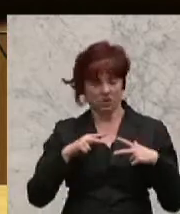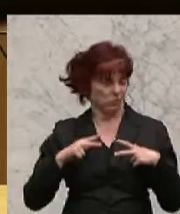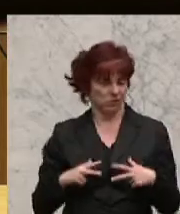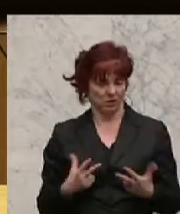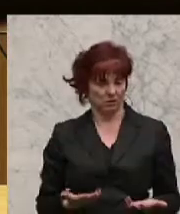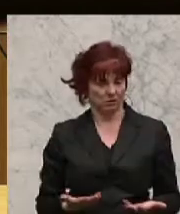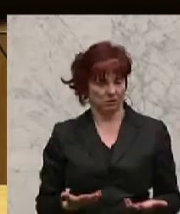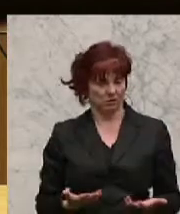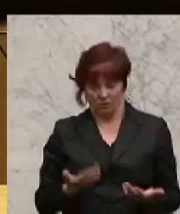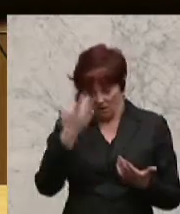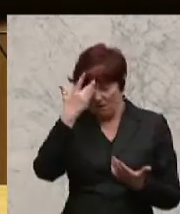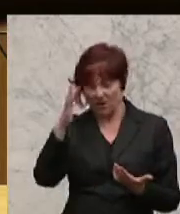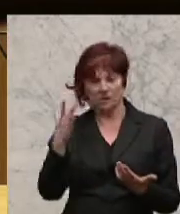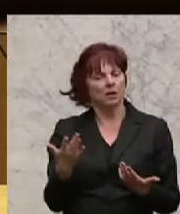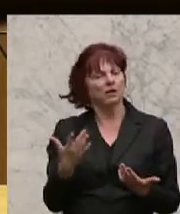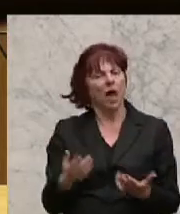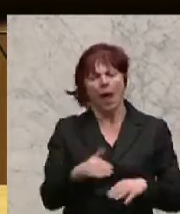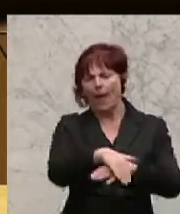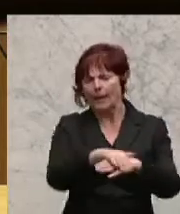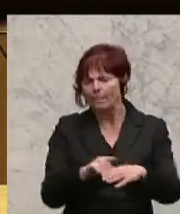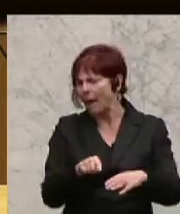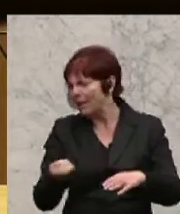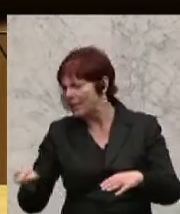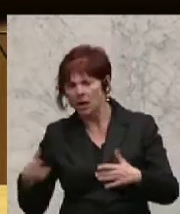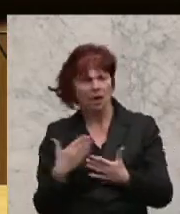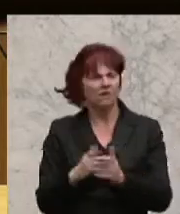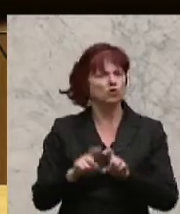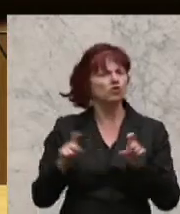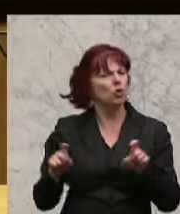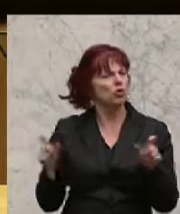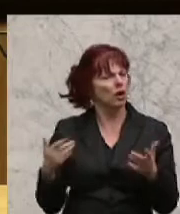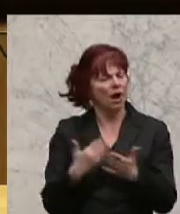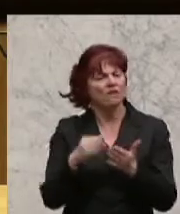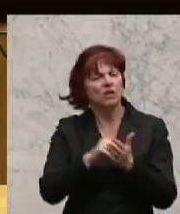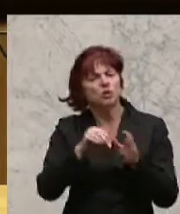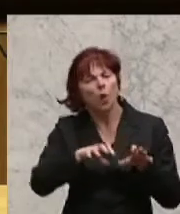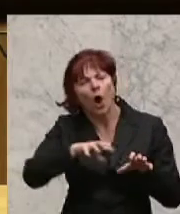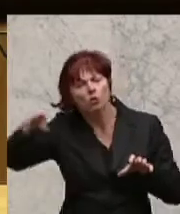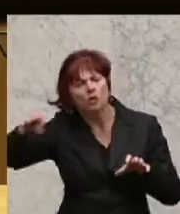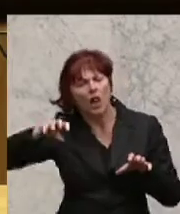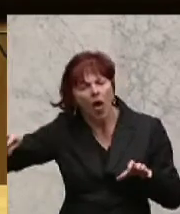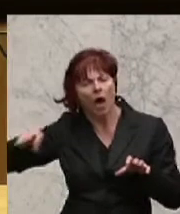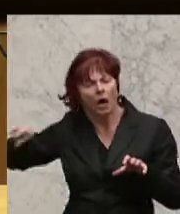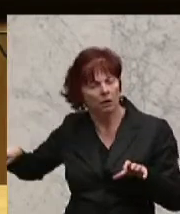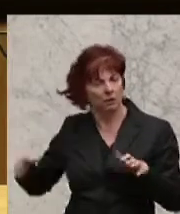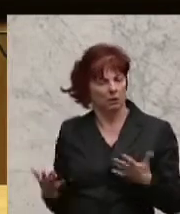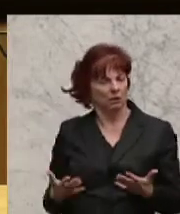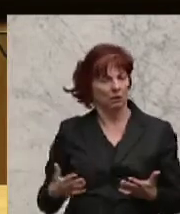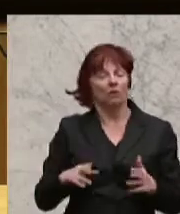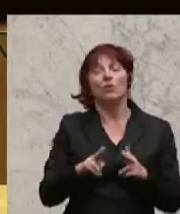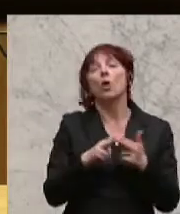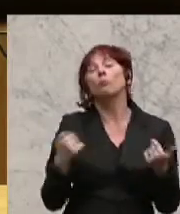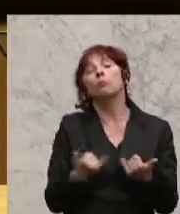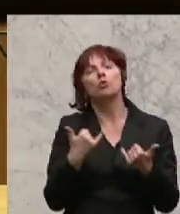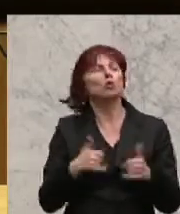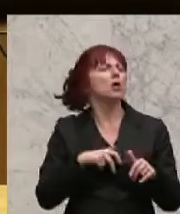Schulden sind bei den Gemeinden, bei den Ländern, was ist noch ausgelagert, wenn es diese Möglichkeit nicht gibt, wenn letztendlich immer der Bund und damit der Steuerzahl erhaftet,